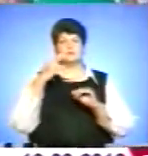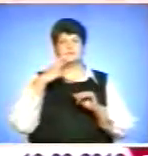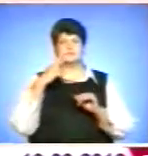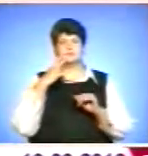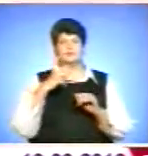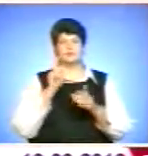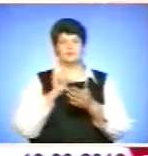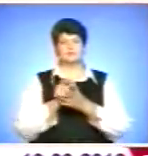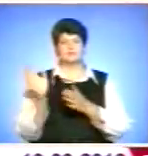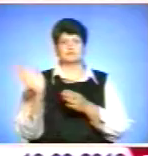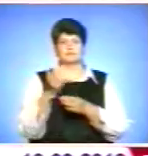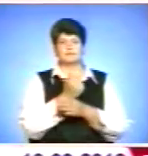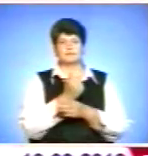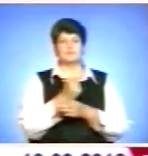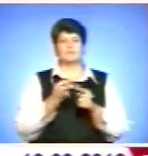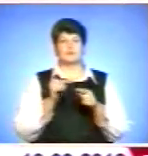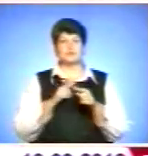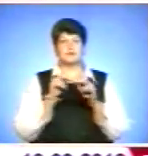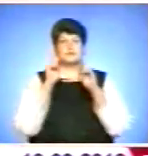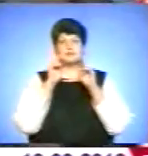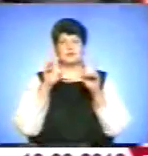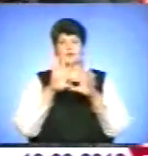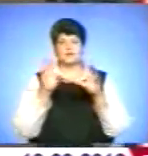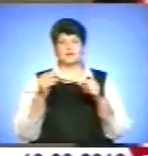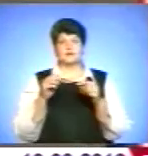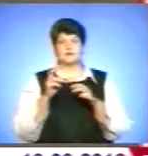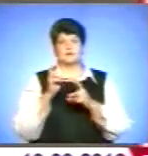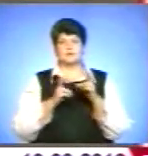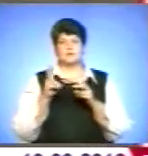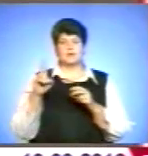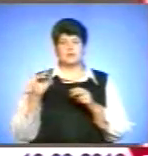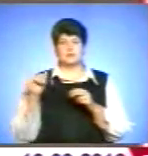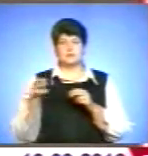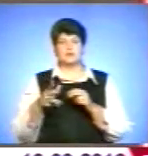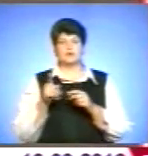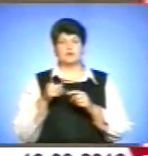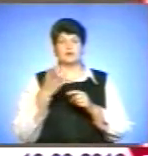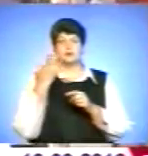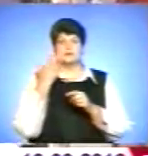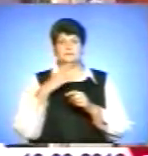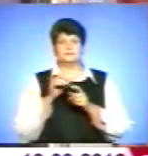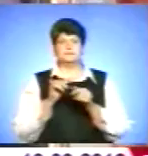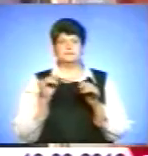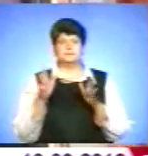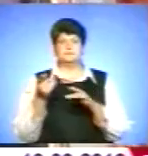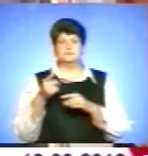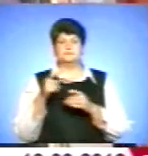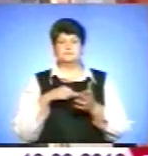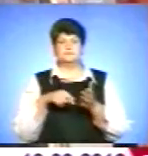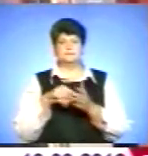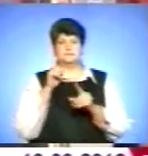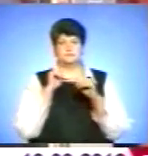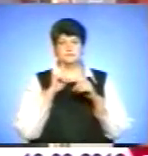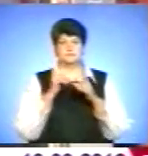повинні демонтувати. Про це знають не всі підприємці. Тому під час демонтажу фахівці управління стратегічного розвитку Тернопільської міської ради